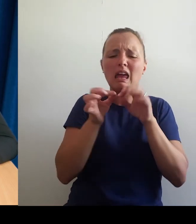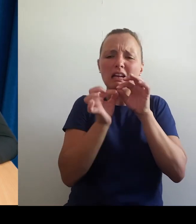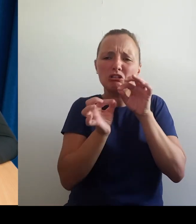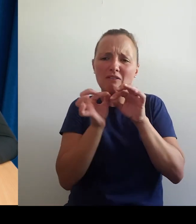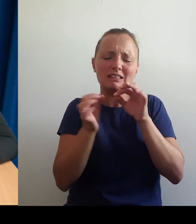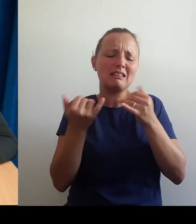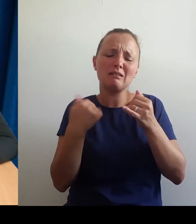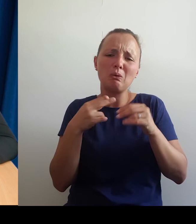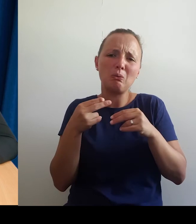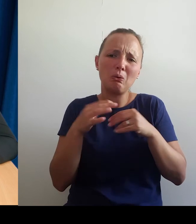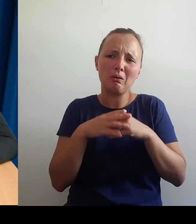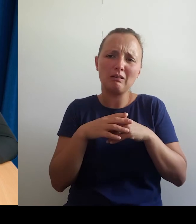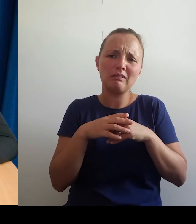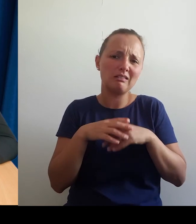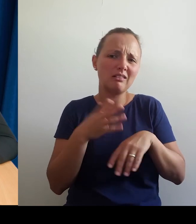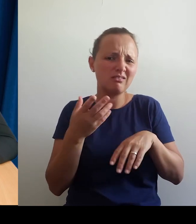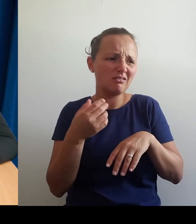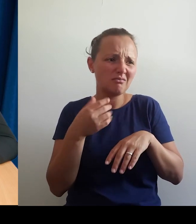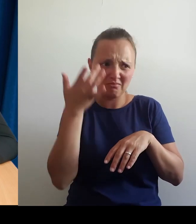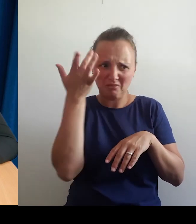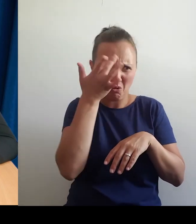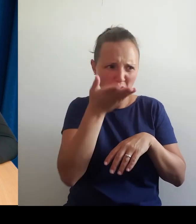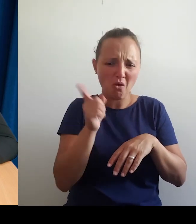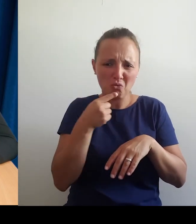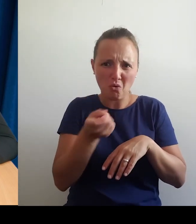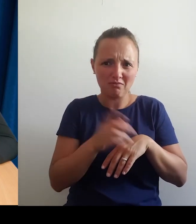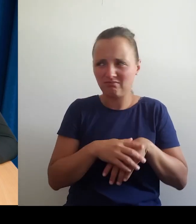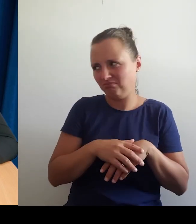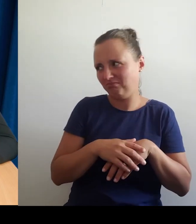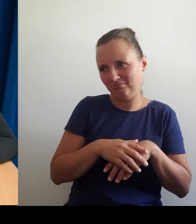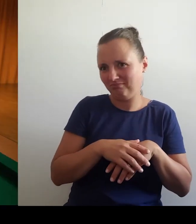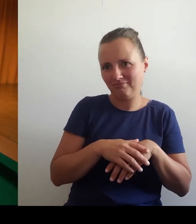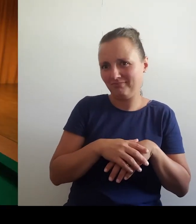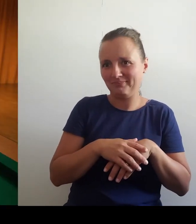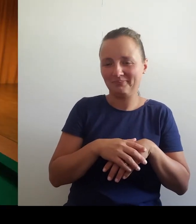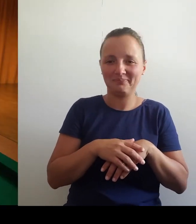razkrižni vezi, pa se tudi... Ti nimaš pa nakdo so to, ne? Ne.